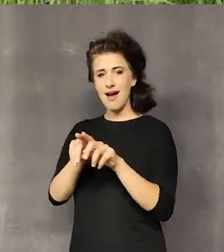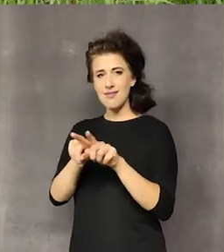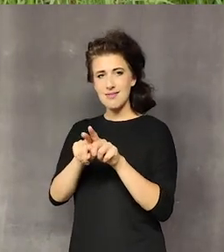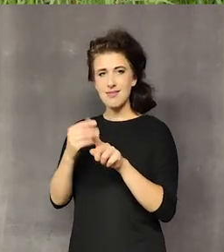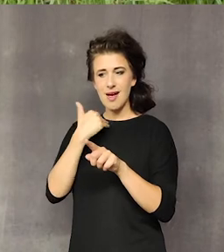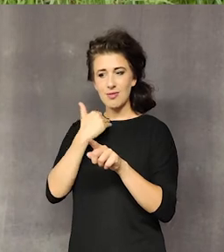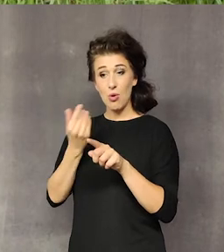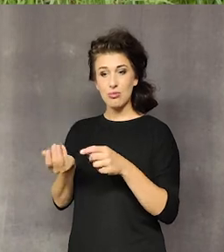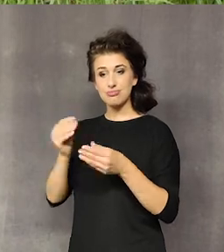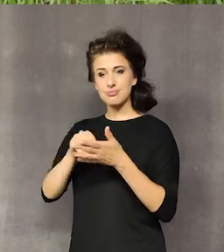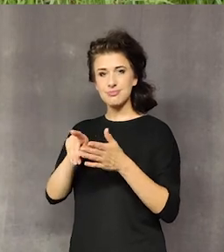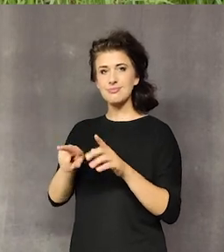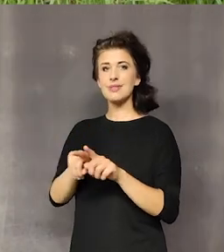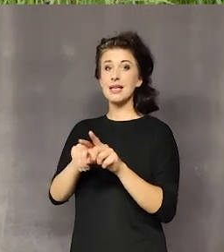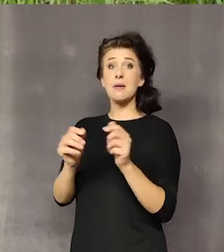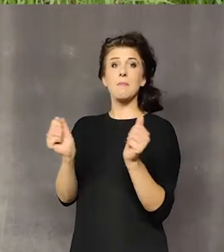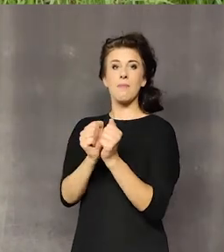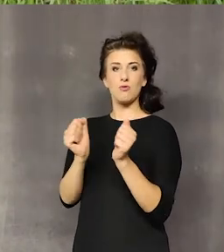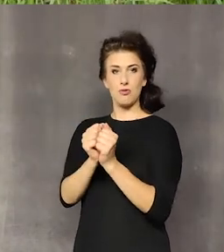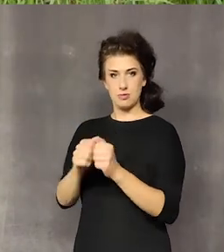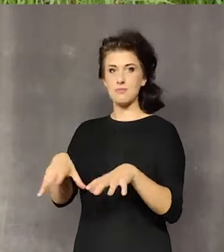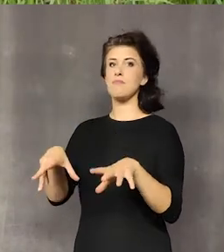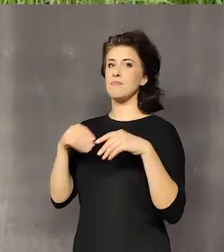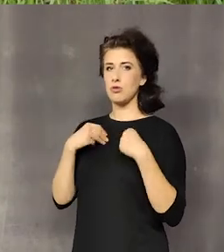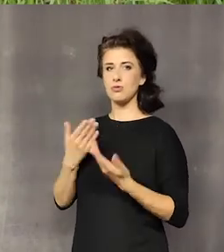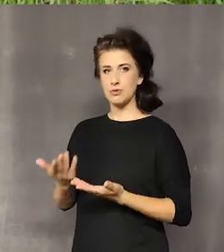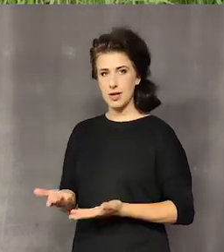I korzeń i ziele.